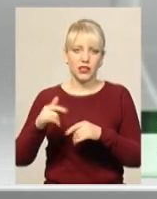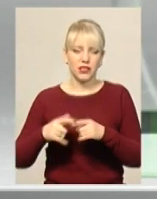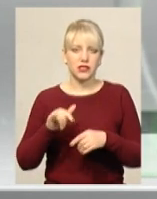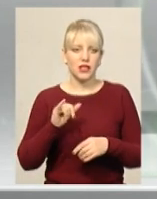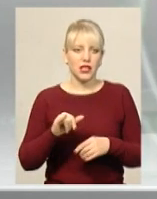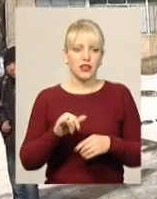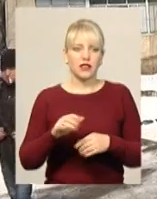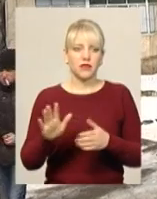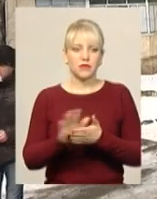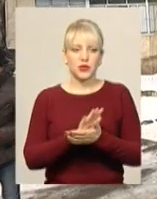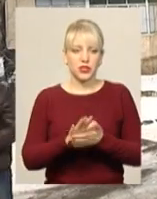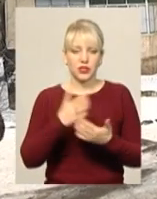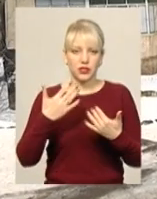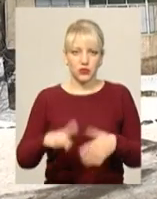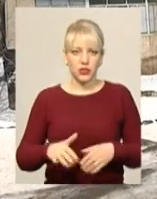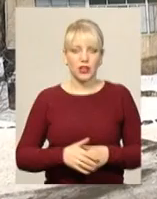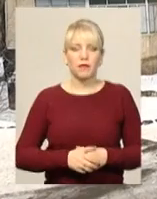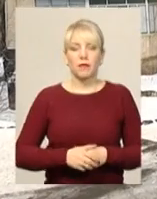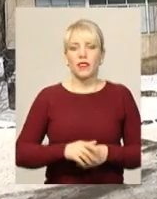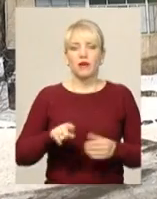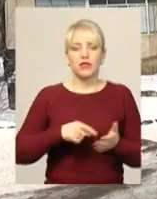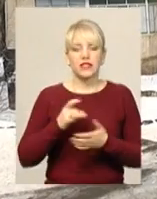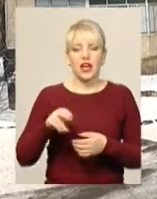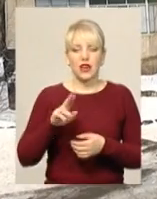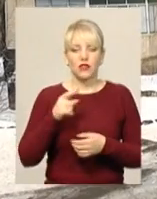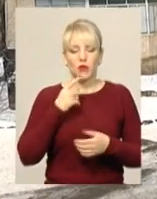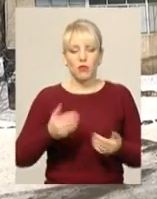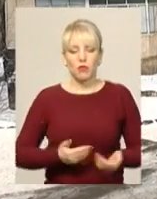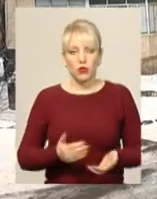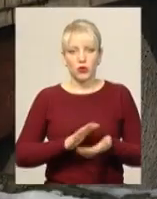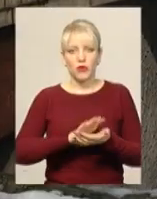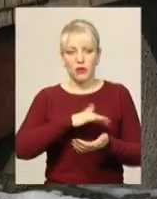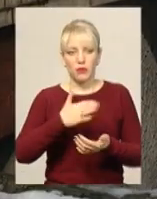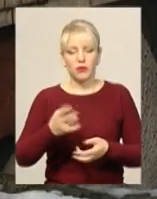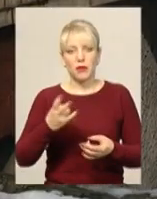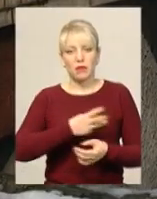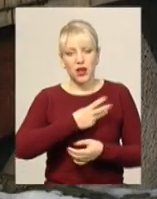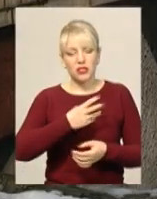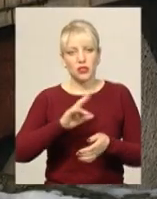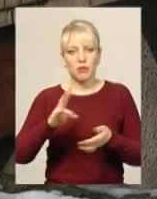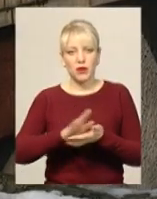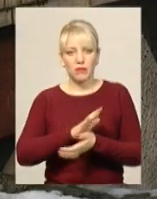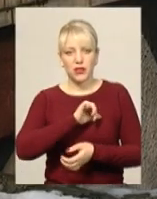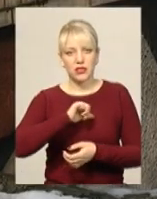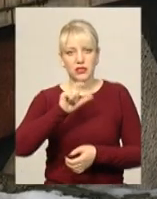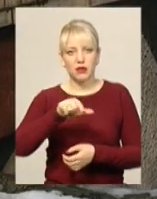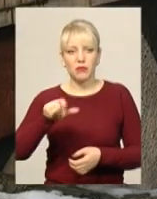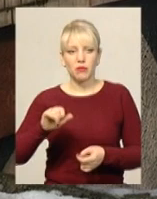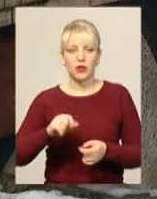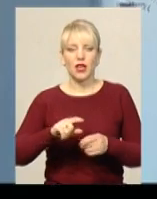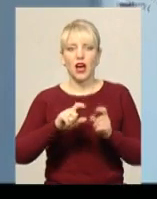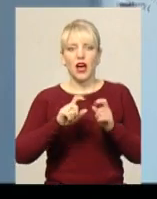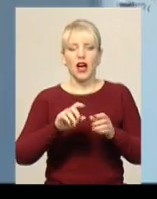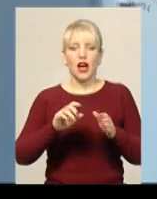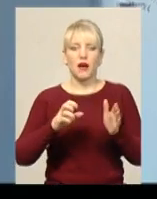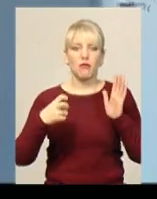У міській раді наголошують, побутовий непотріб з підвалів бажано прибрати самим мешканцям будинків. А позначку укриття на